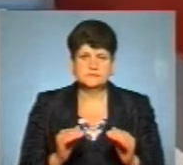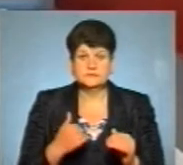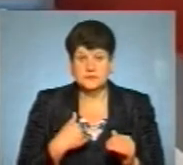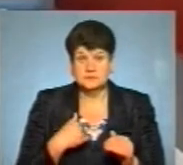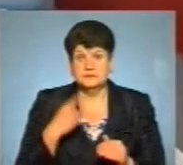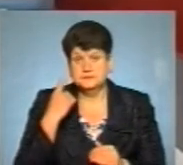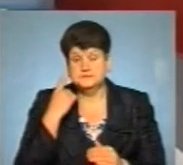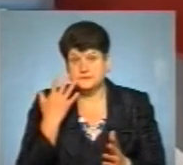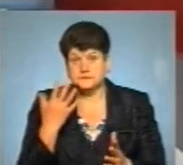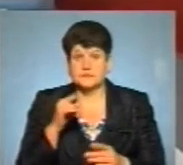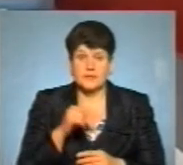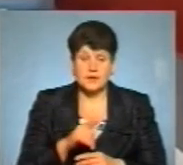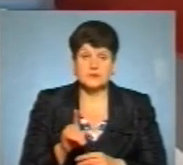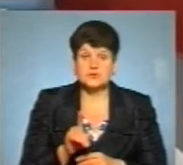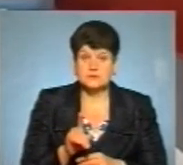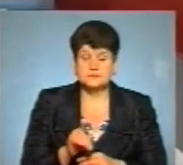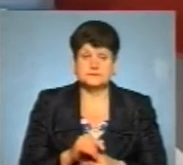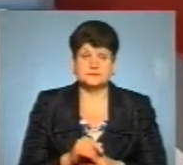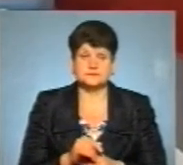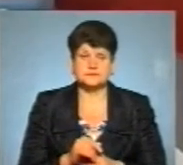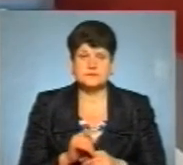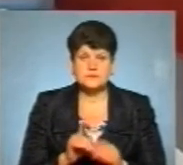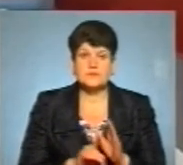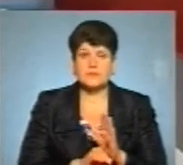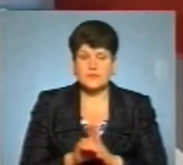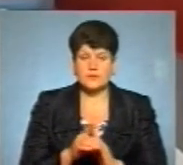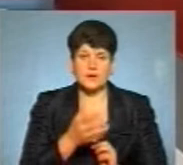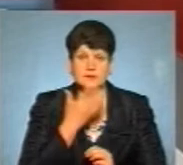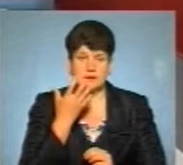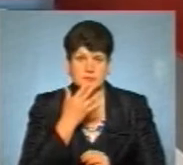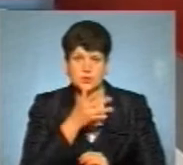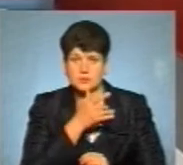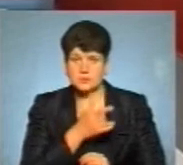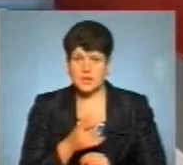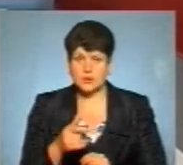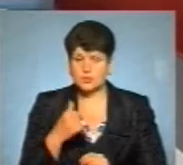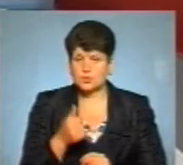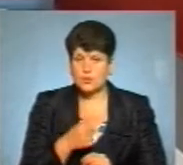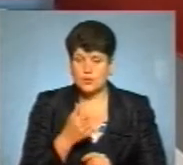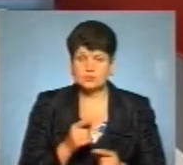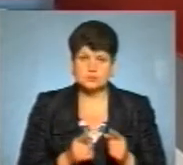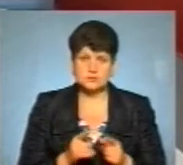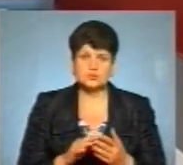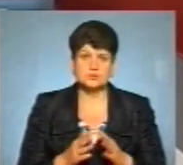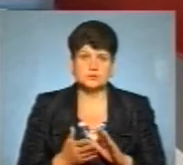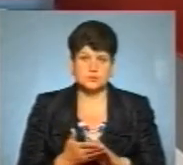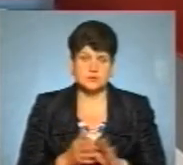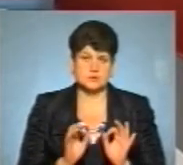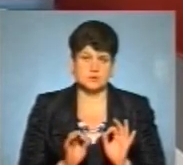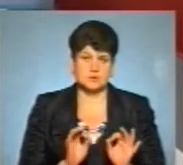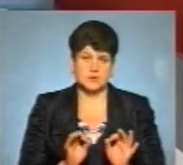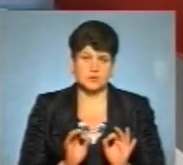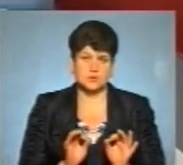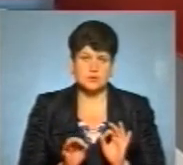сподівалися на те, що з настанням теплого періоду року дійсно ситуація стабілізується.